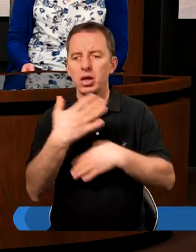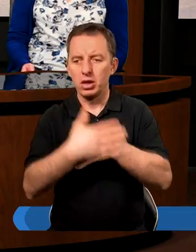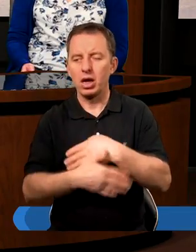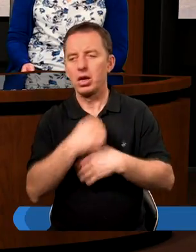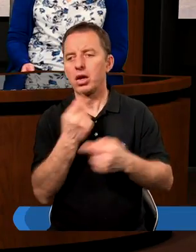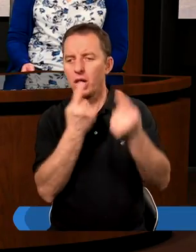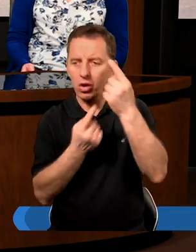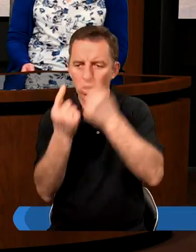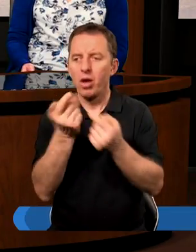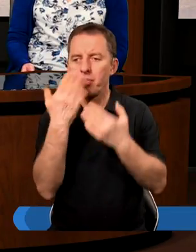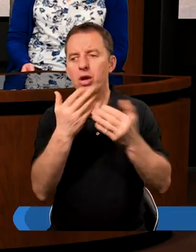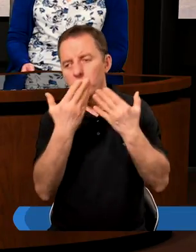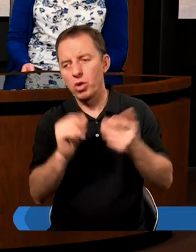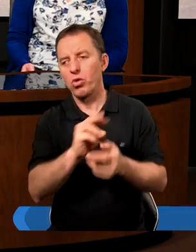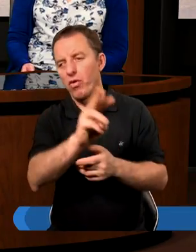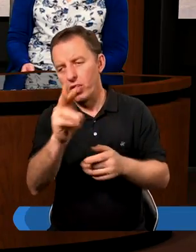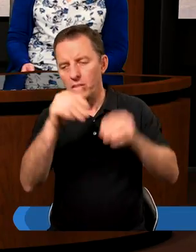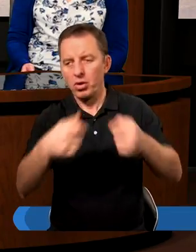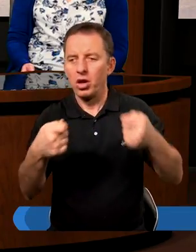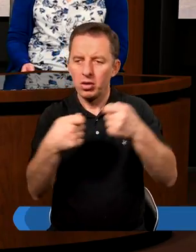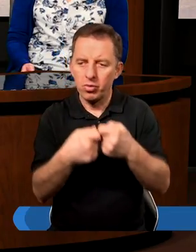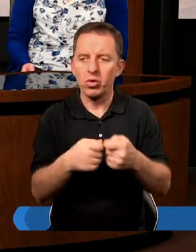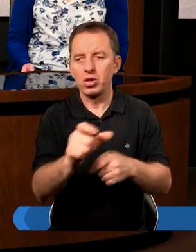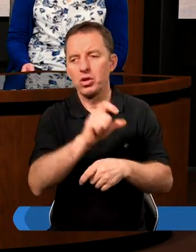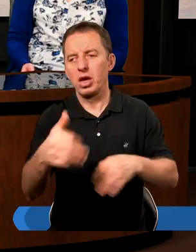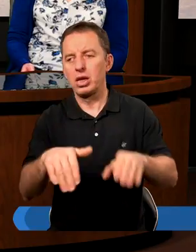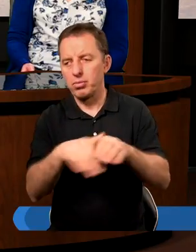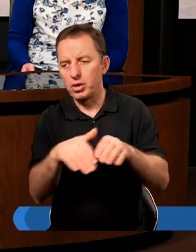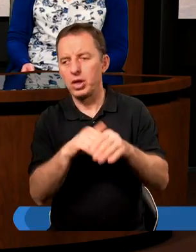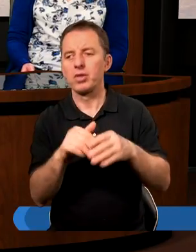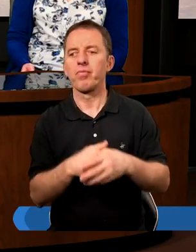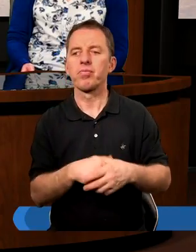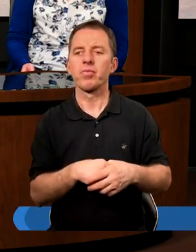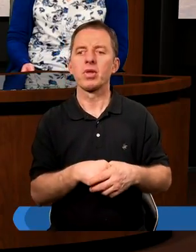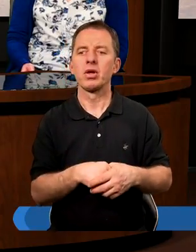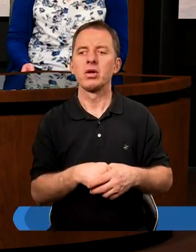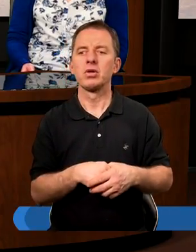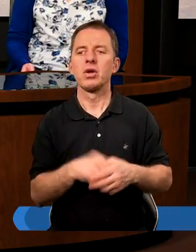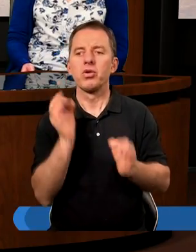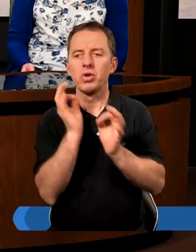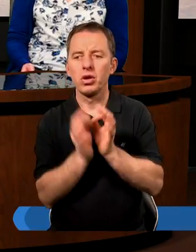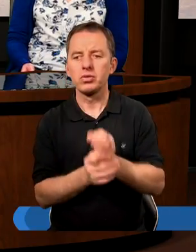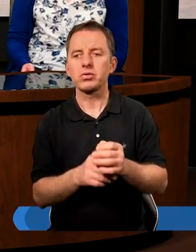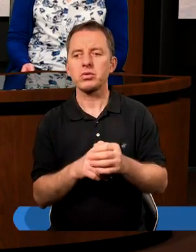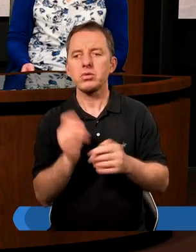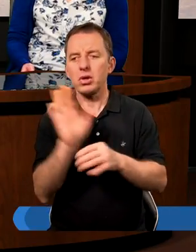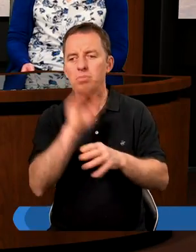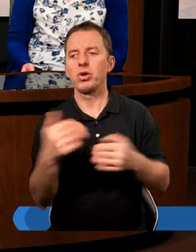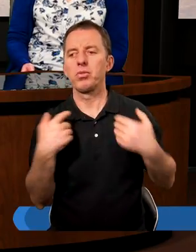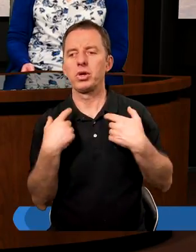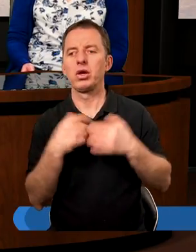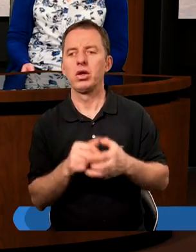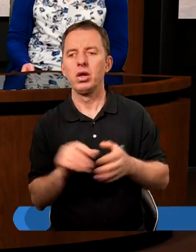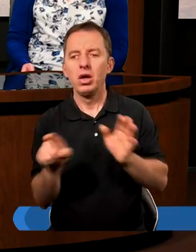zakończyli nasze rozważanie. Bardzo Wam dziękuję, że mogliśmy wspólnie ten czas tutaj spędzić. No, szczególnie, że przy Bożym Słowie.